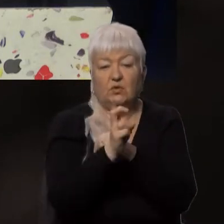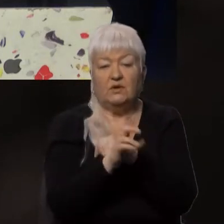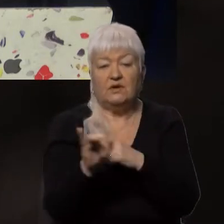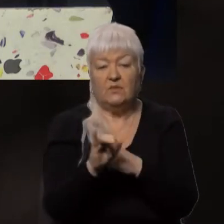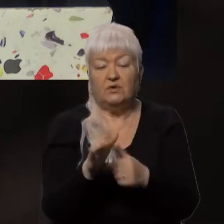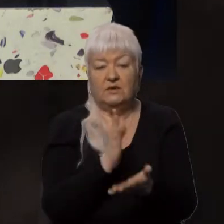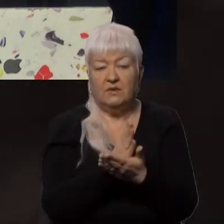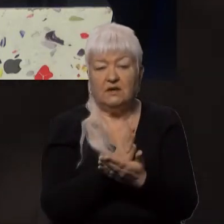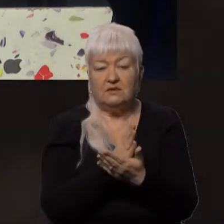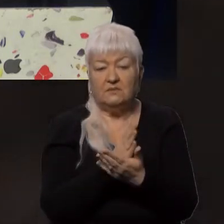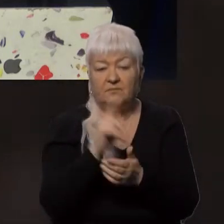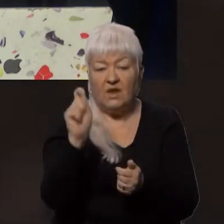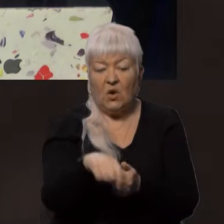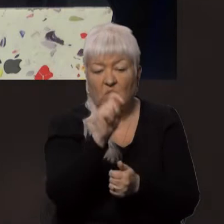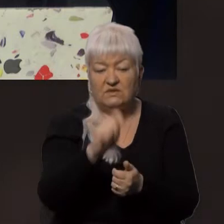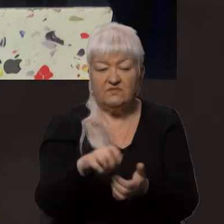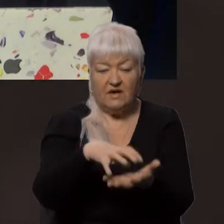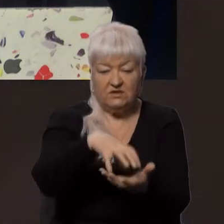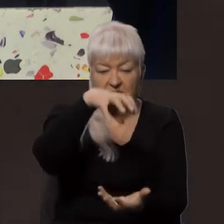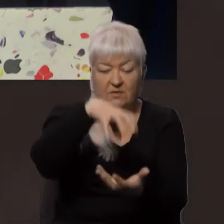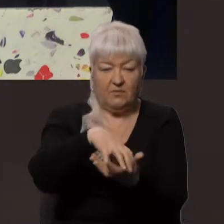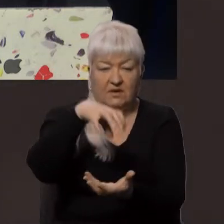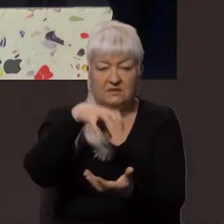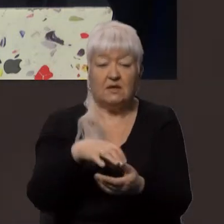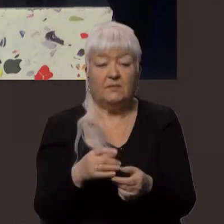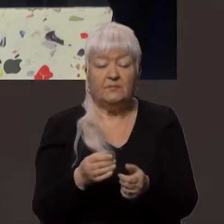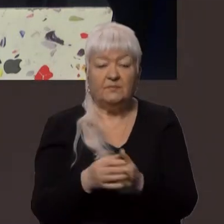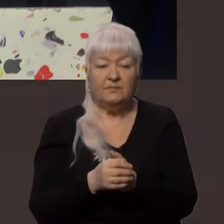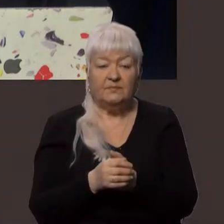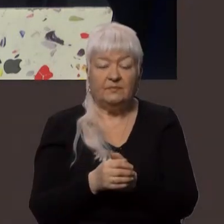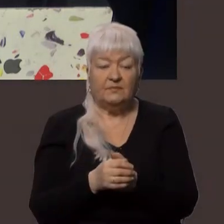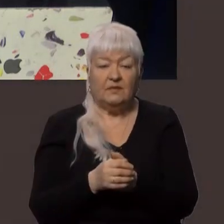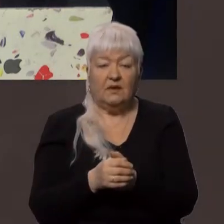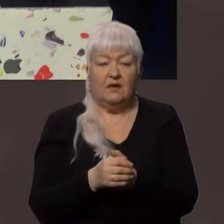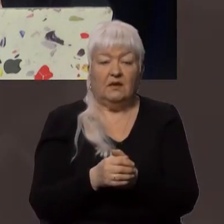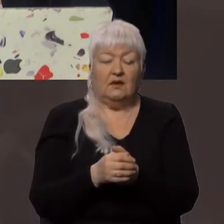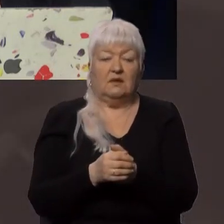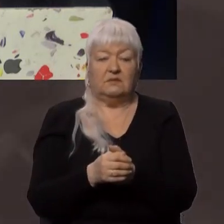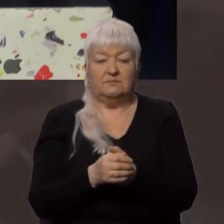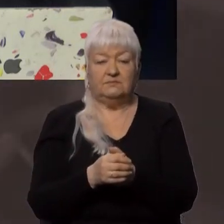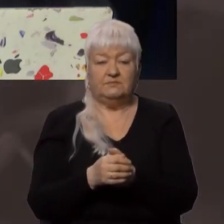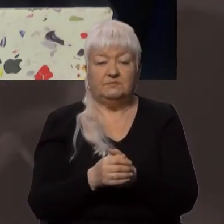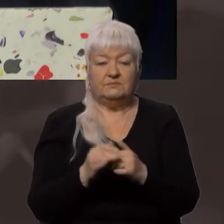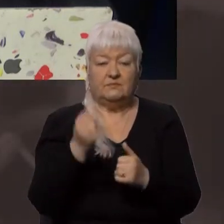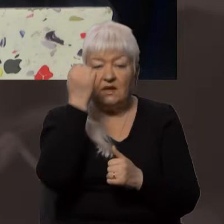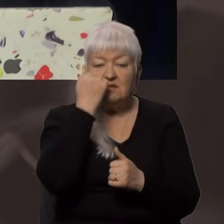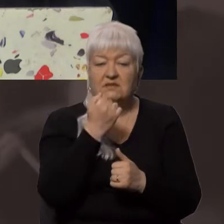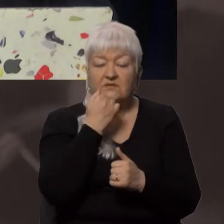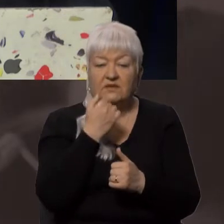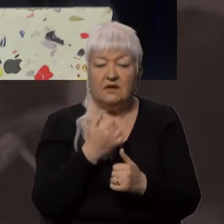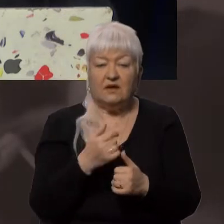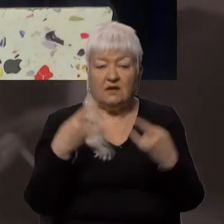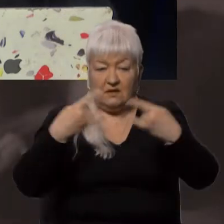мати освячені вже пасхальні кошики. Знову ж таки, завдяки суспільному ми спільно